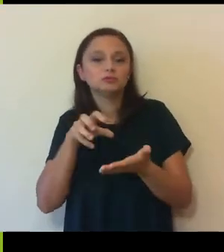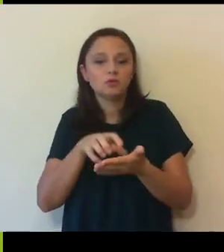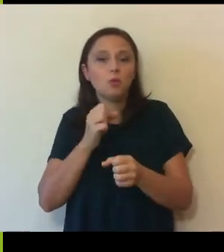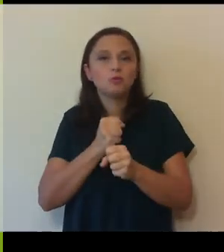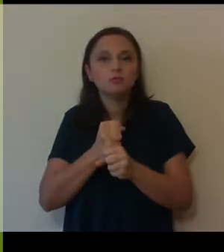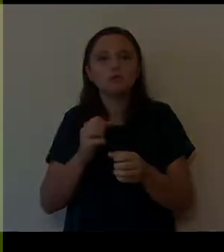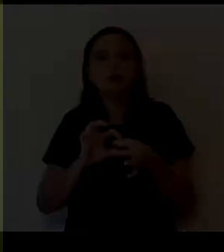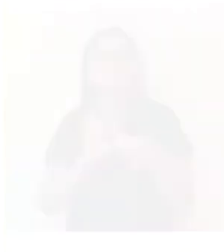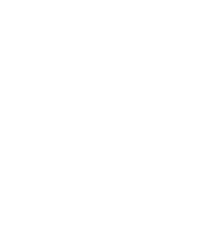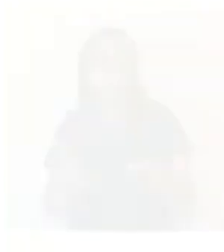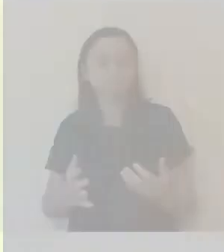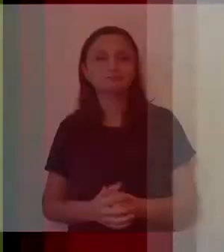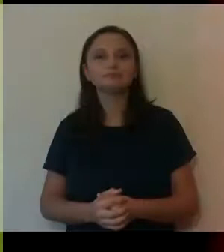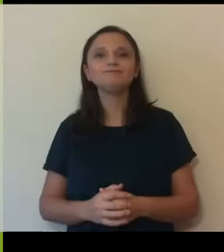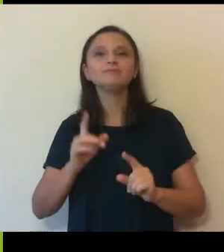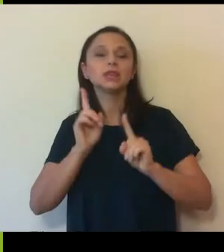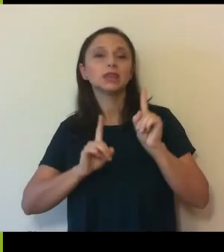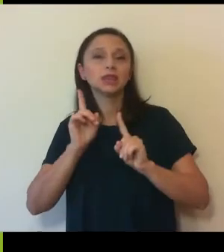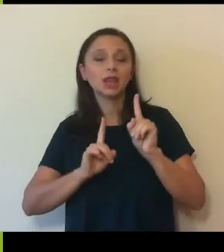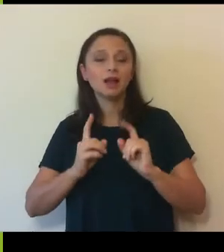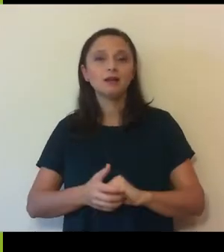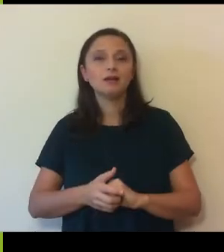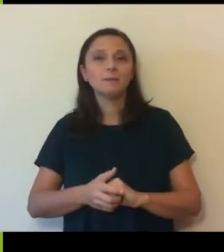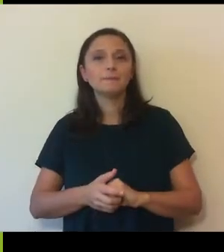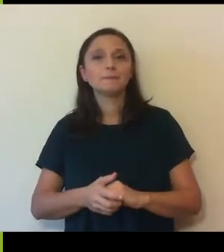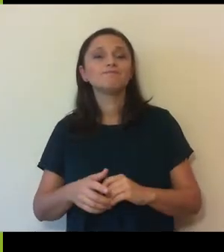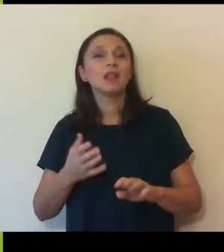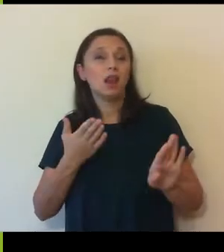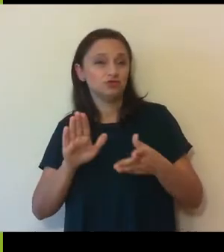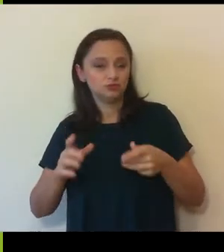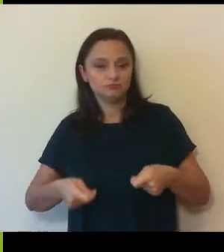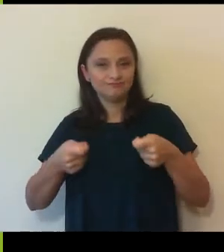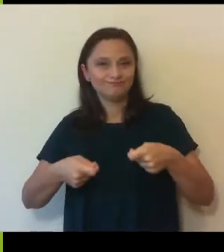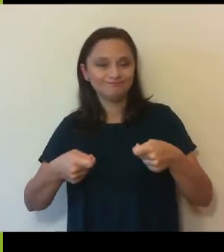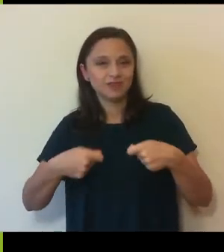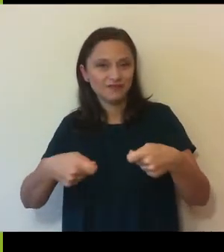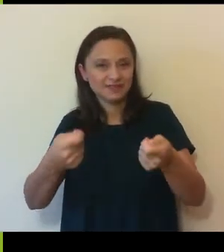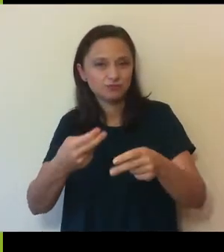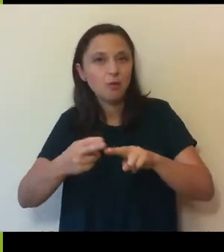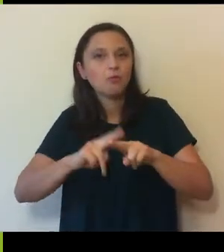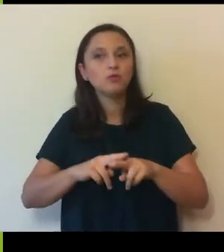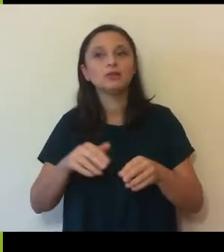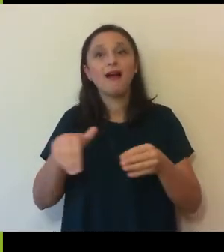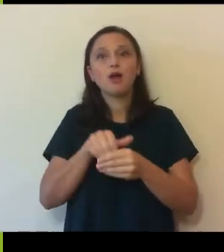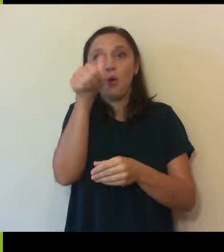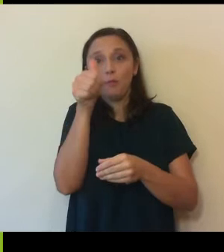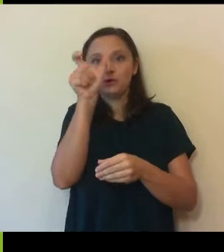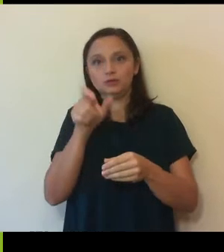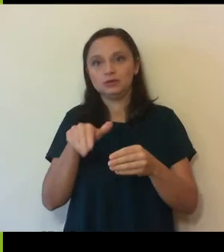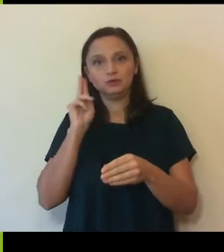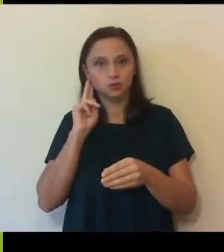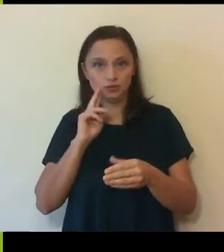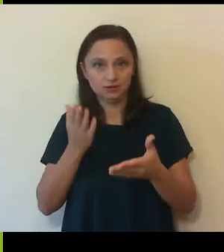poate nouă ni se par de bază. Dacă se investește la început mai mult în angajarea unei persoane surde, care o